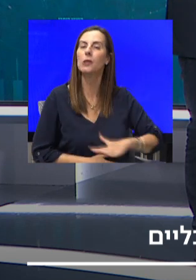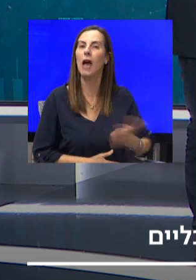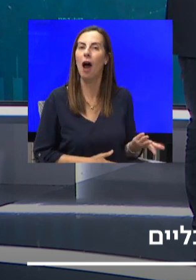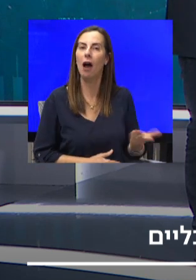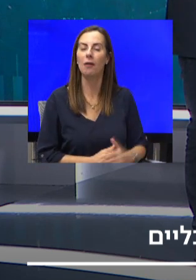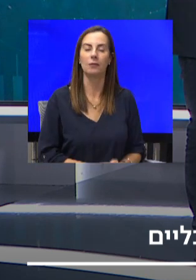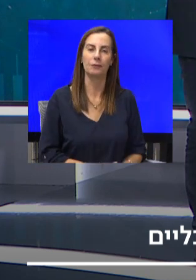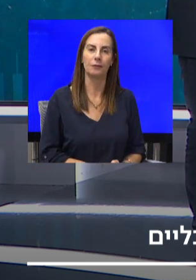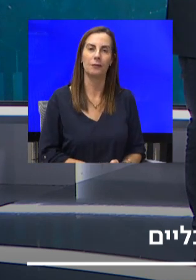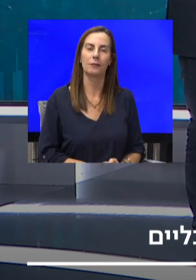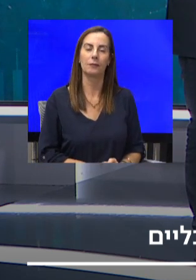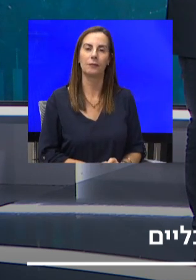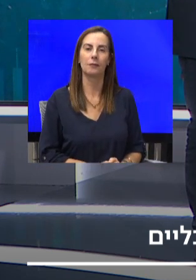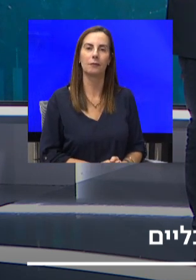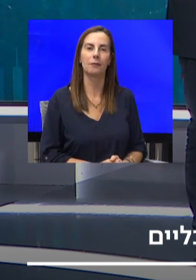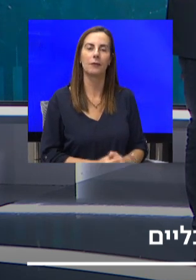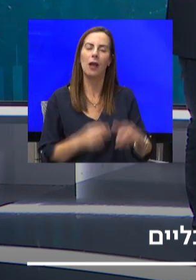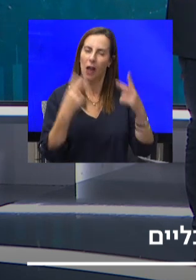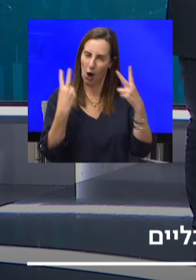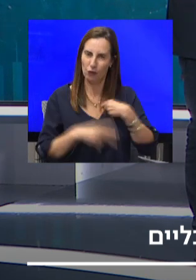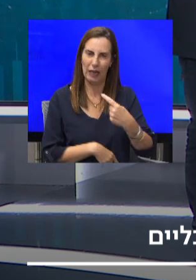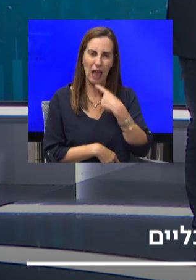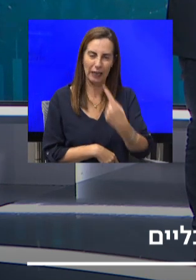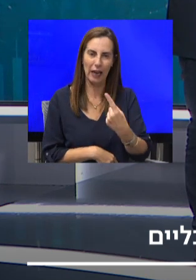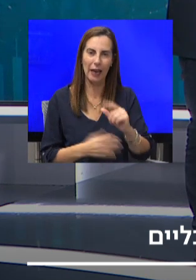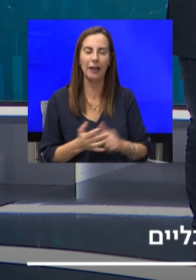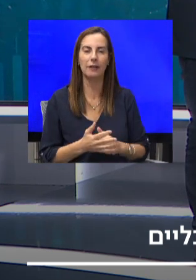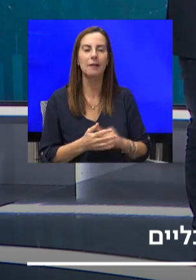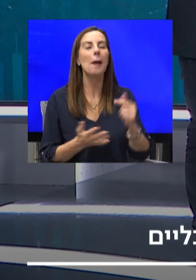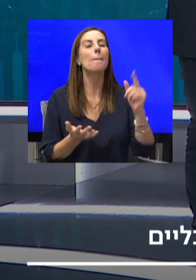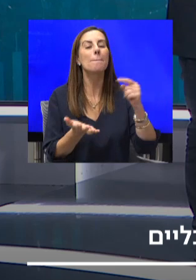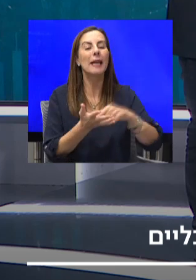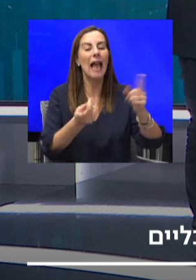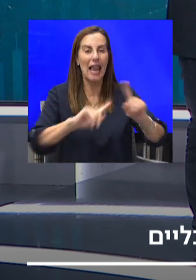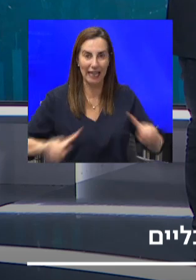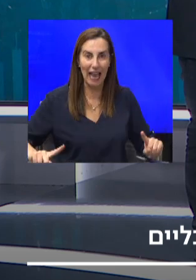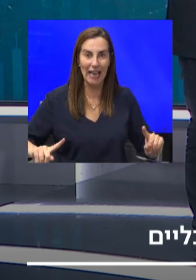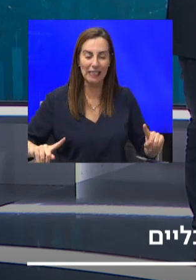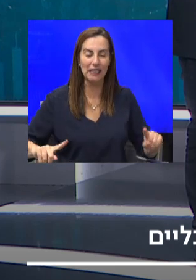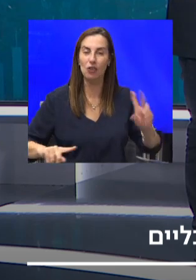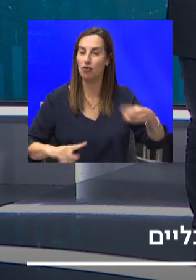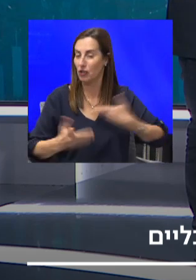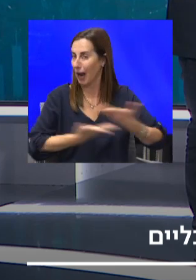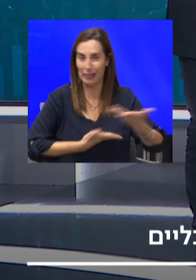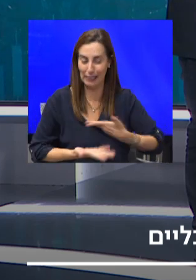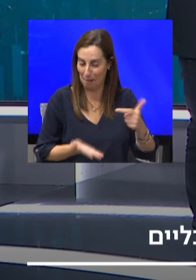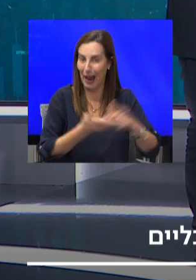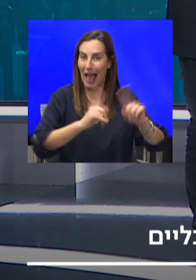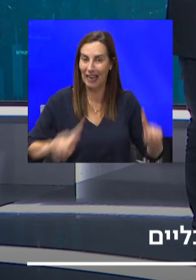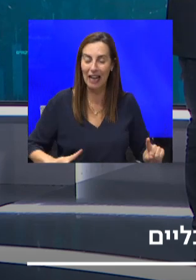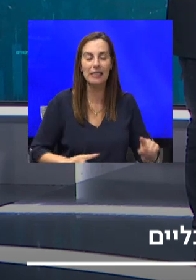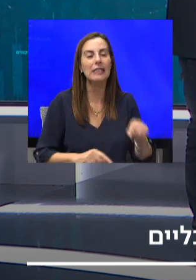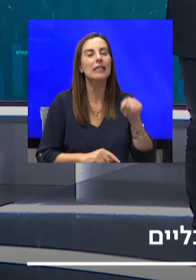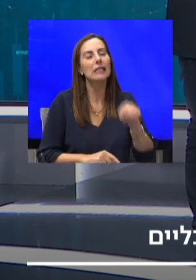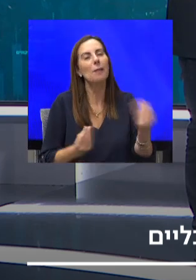תראה, נכון. חשוב להגיד, משק הגז מביא לנו בגזרות רבות נורמליזציה ודיונים ושיחות. המקרה הזה הוא מקרה אחר. המקרה הזה הוא